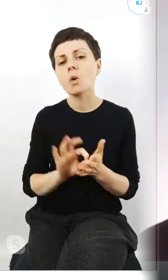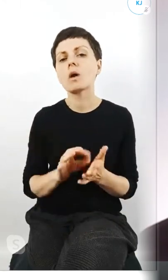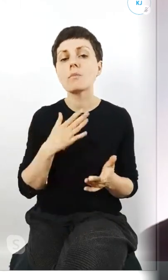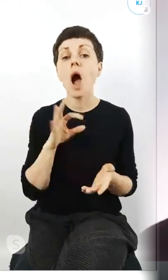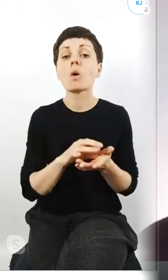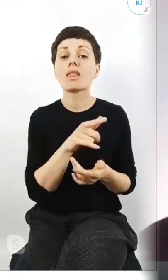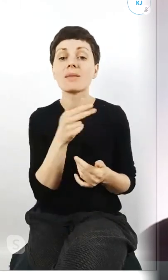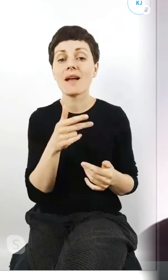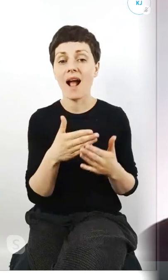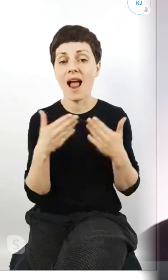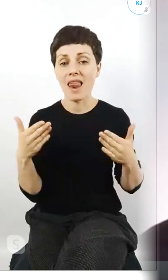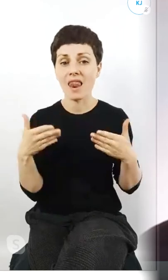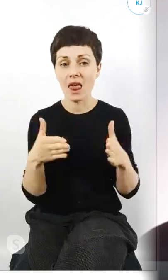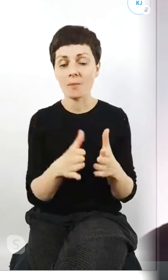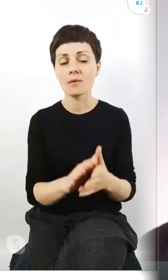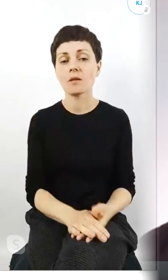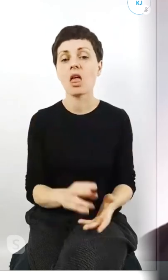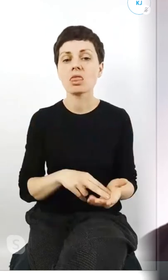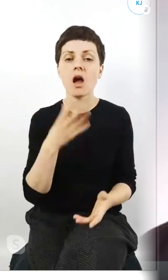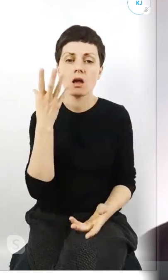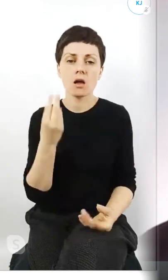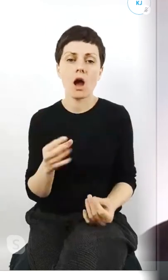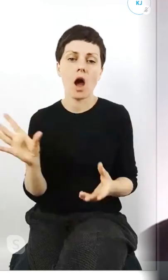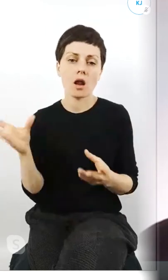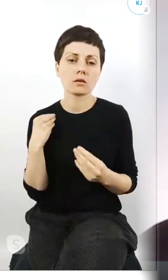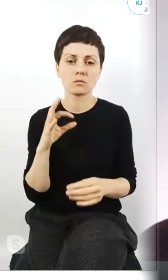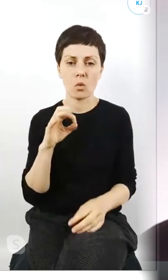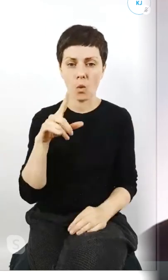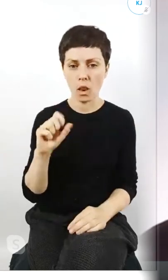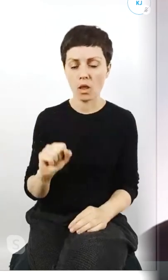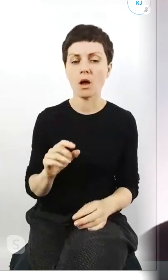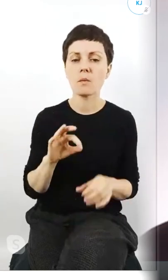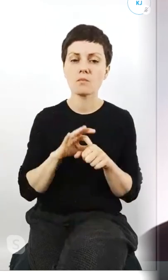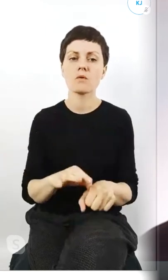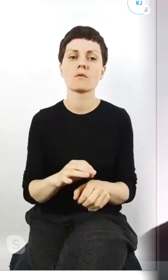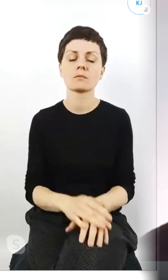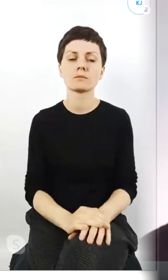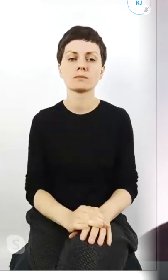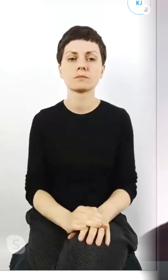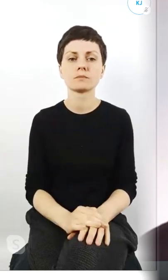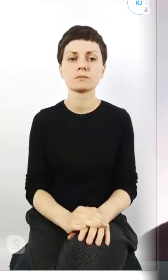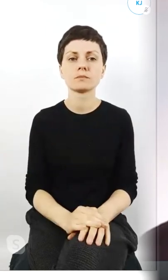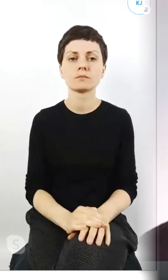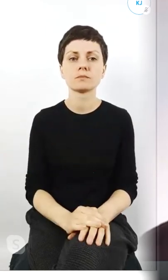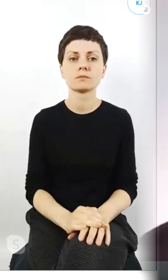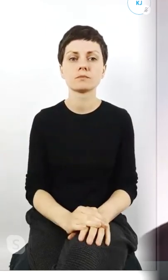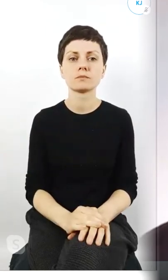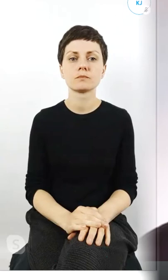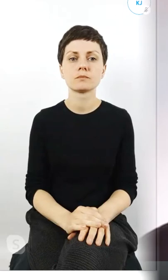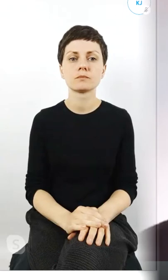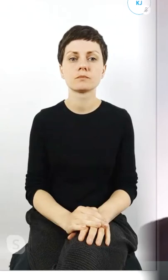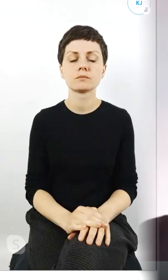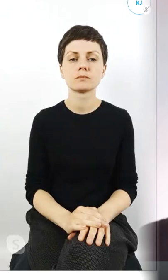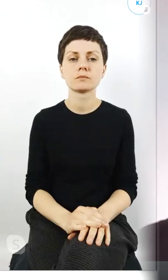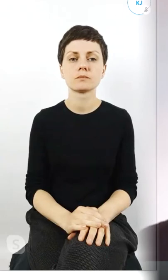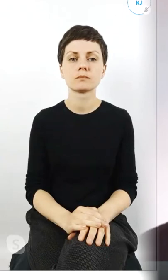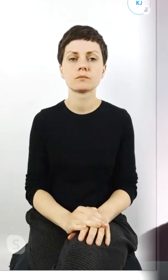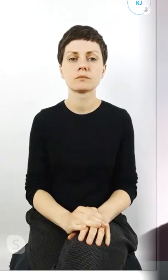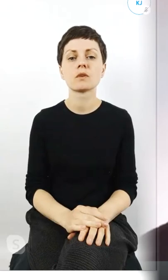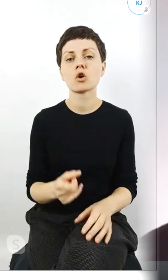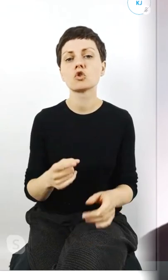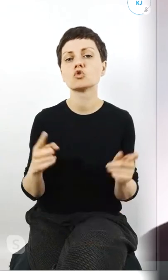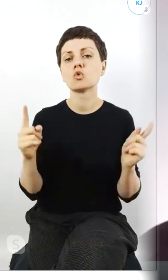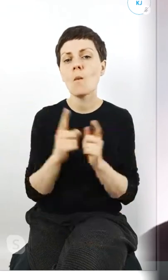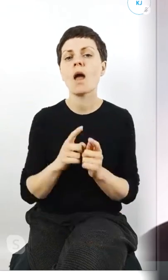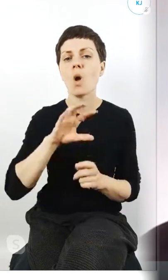na jesień wraz z zolą prowadziliśmy właśnie spotkania